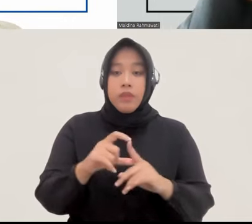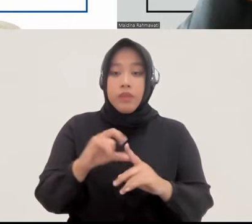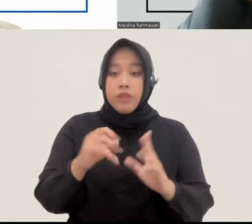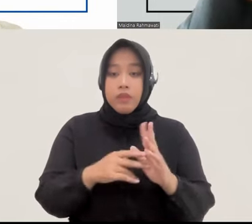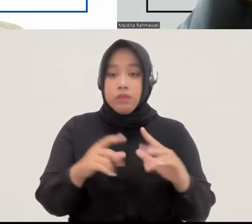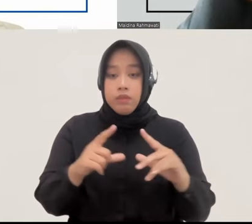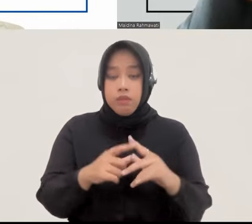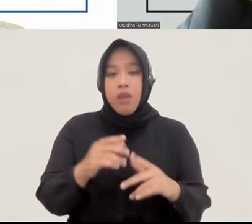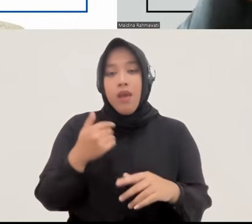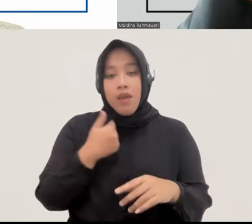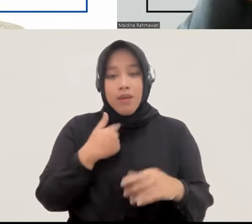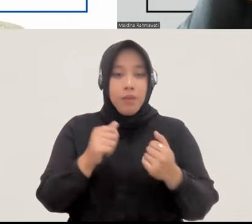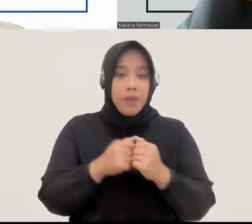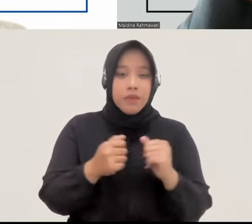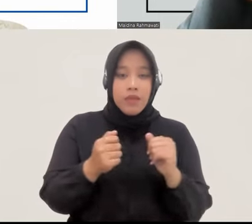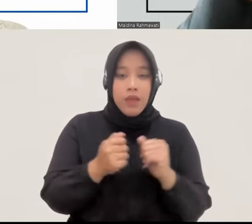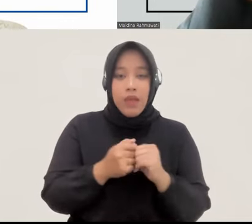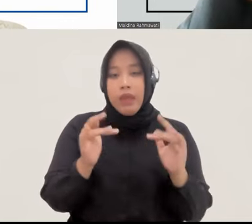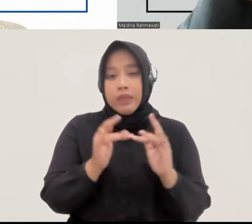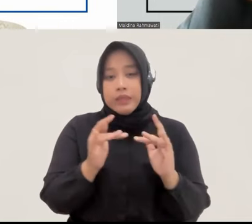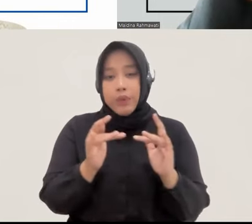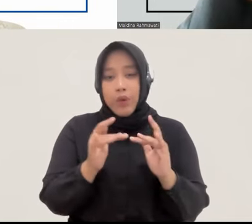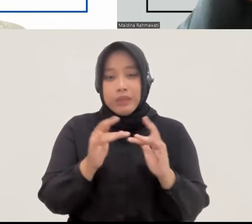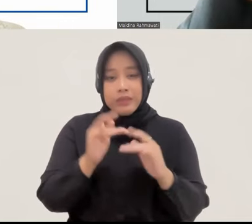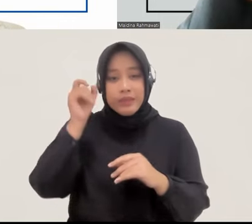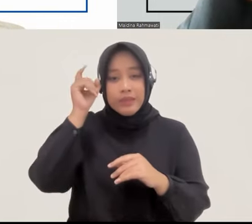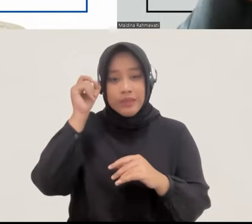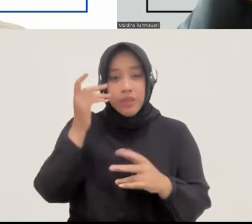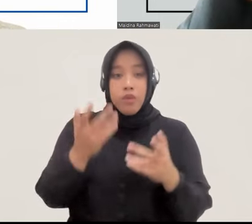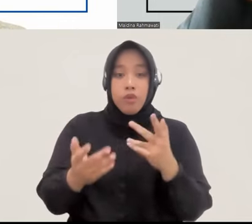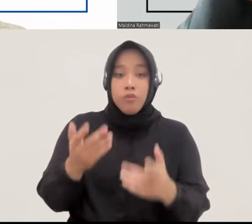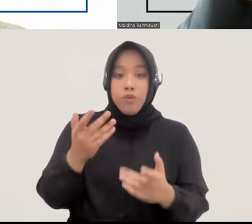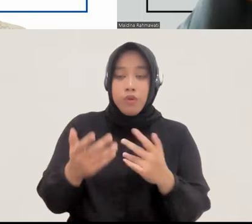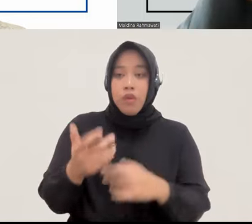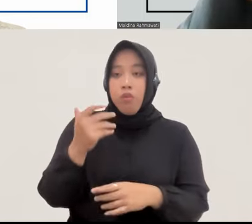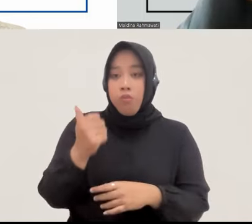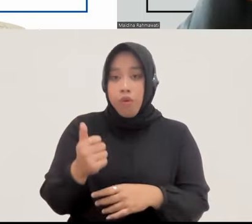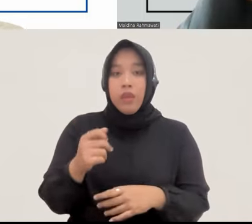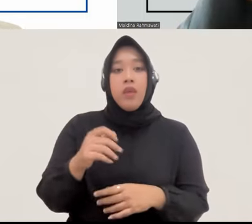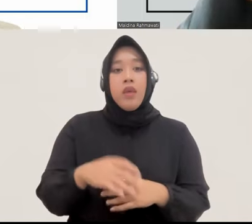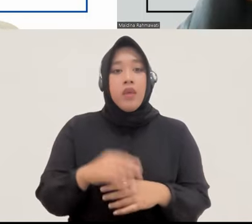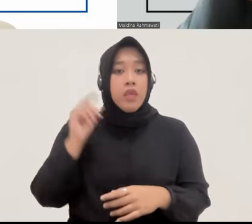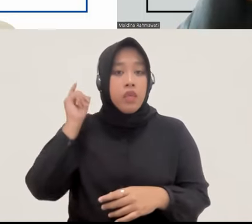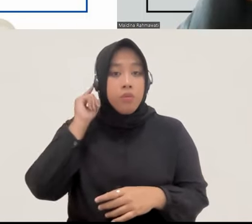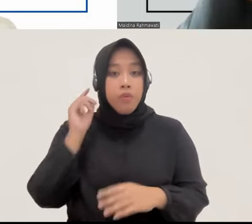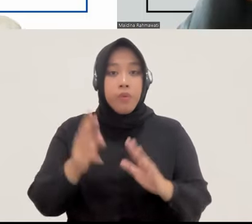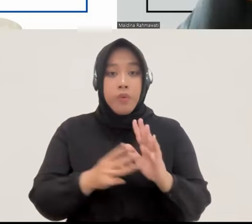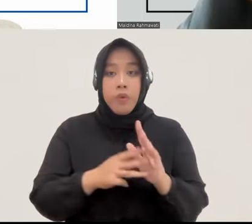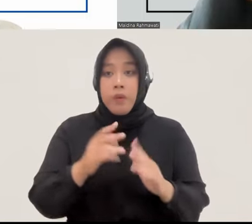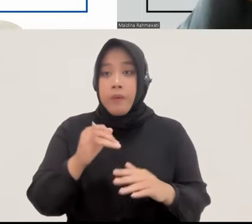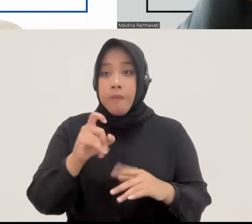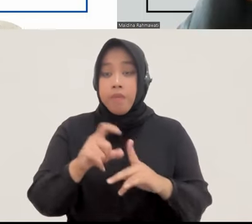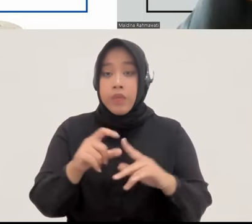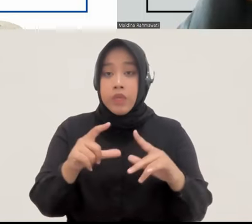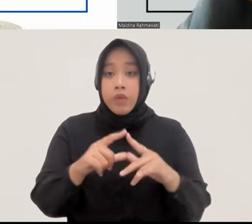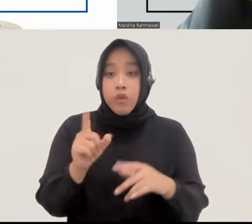permasalahan koneksi boleh mungkin ke Bu Milda dulu ya Bu Milda tadi ada